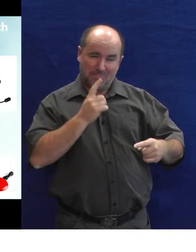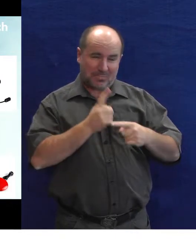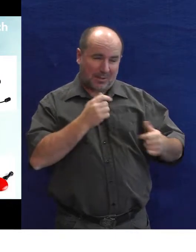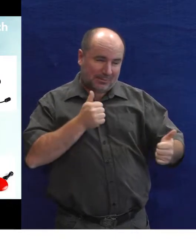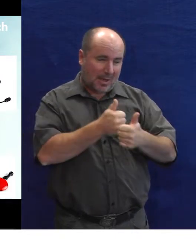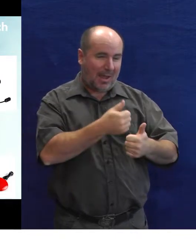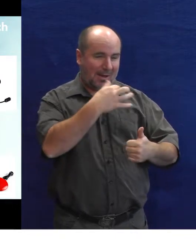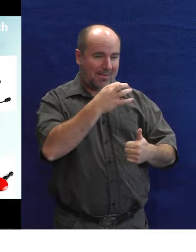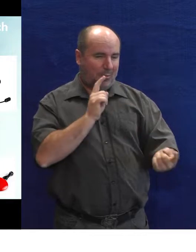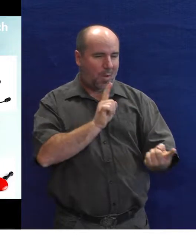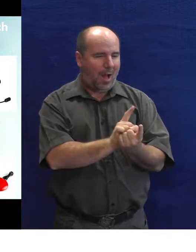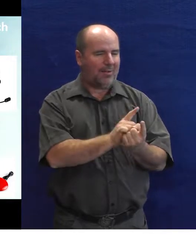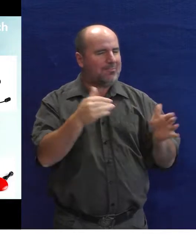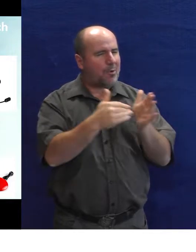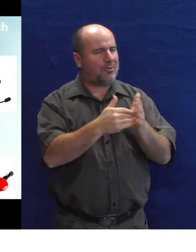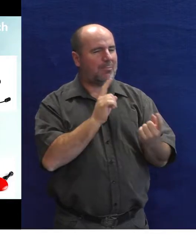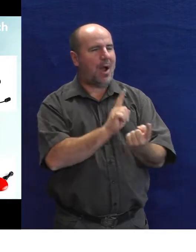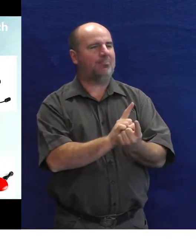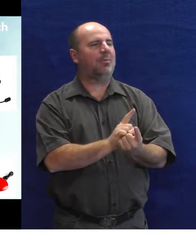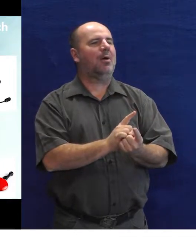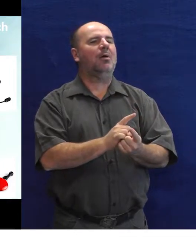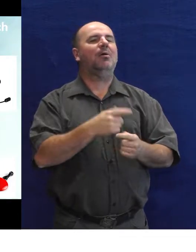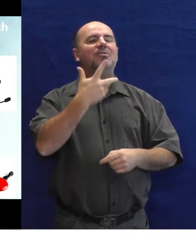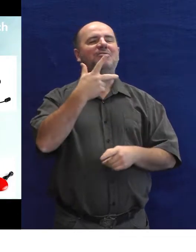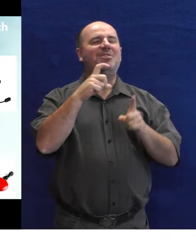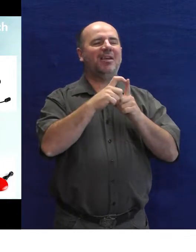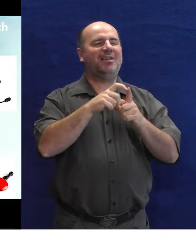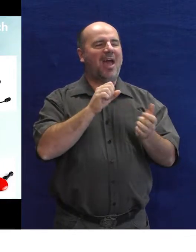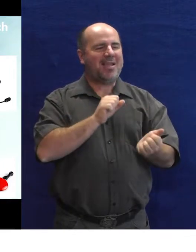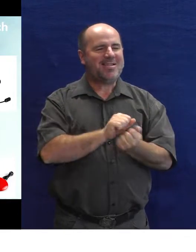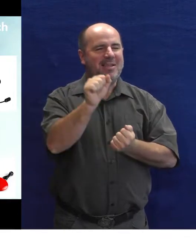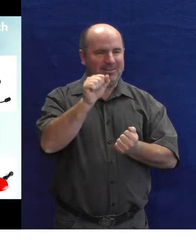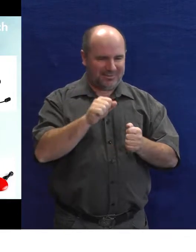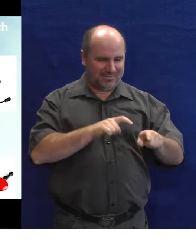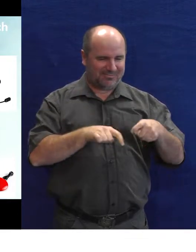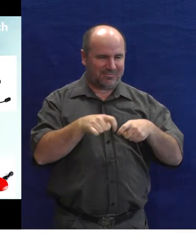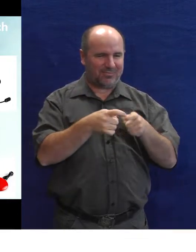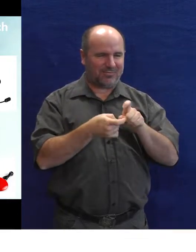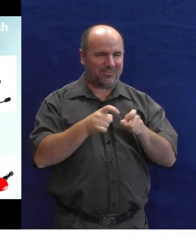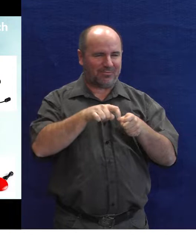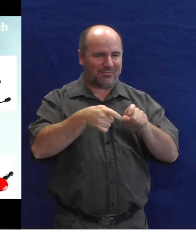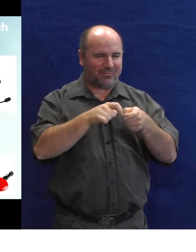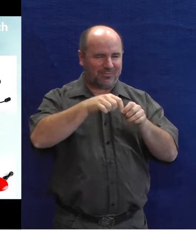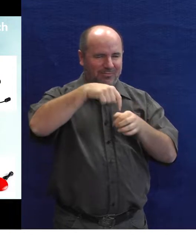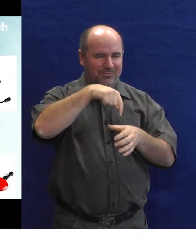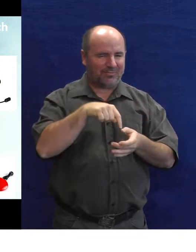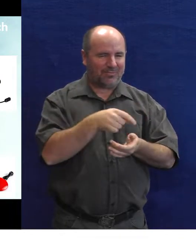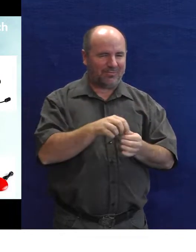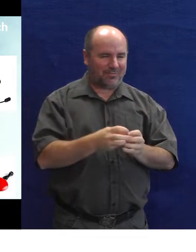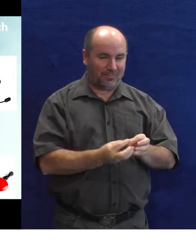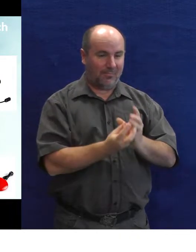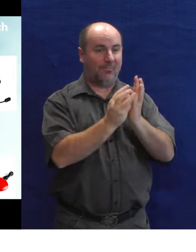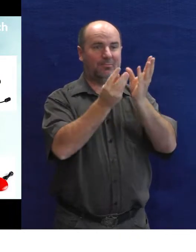na míru pomocí 3D tisku, případně za využití nějakých mikropočítačů například